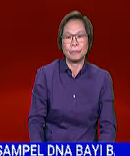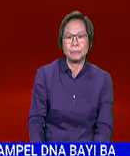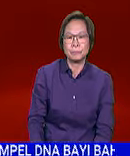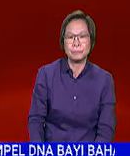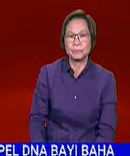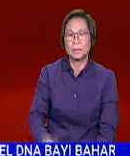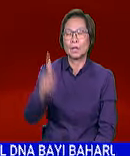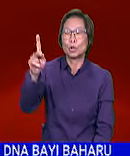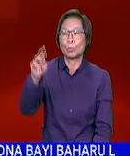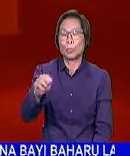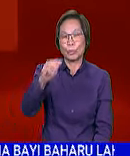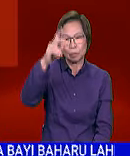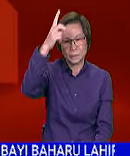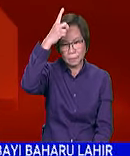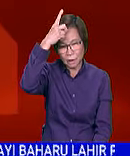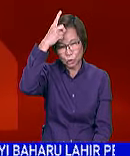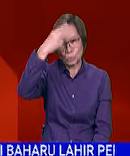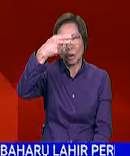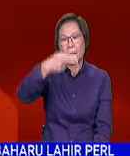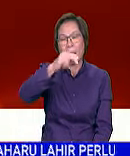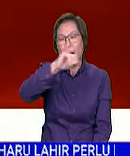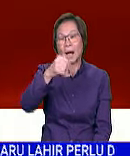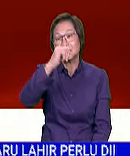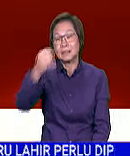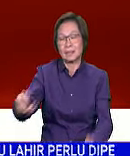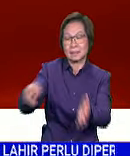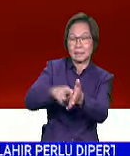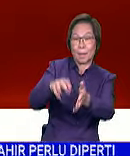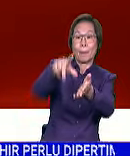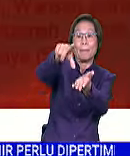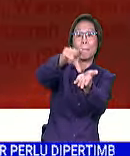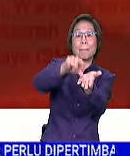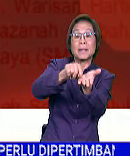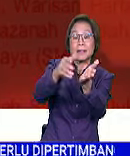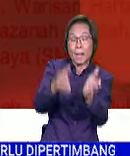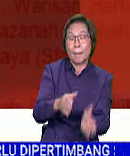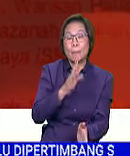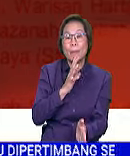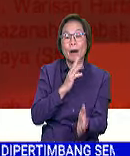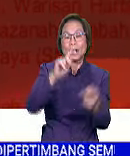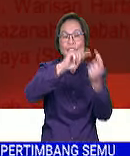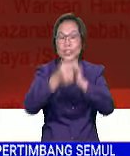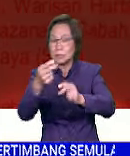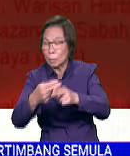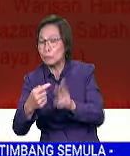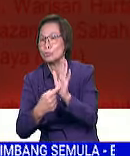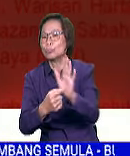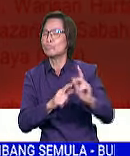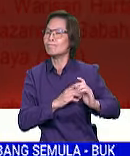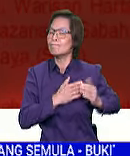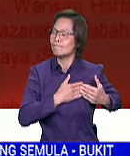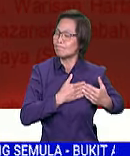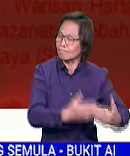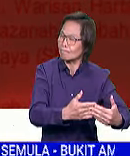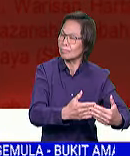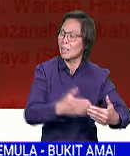Ketua Menteri Datuk Seri Panglima Haji Jinor dalam satu kenyataan media berkata penjenamaan semula ini menunjukkan komitmen kuat